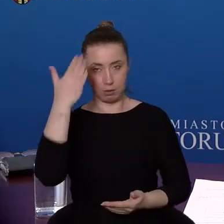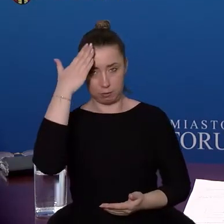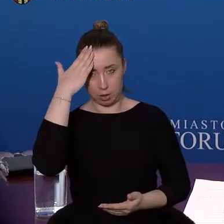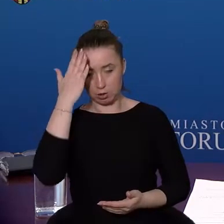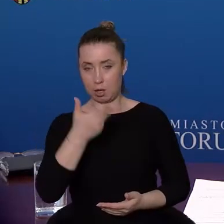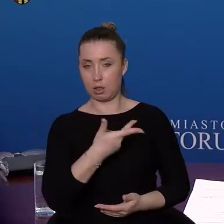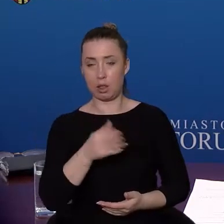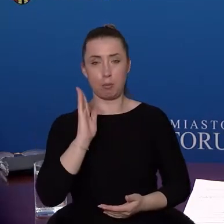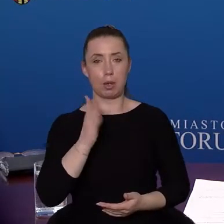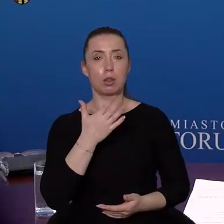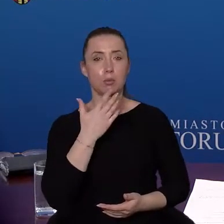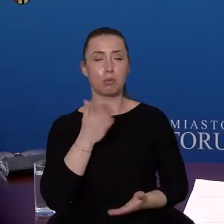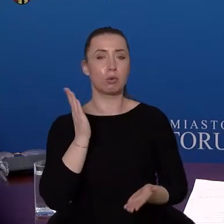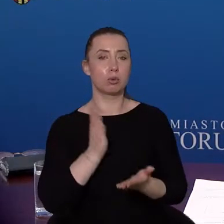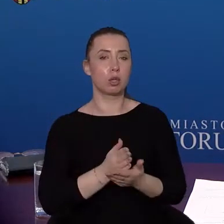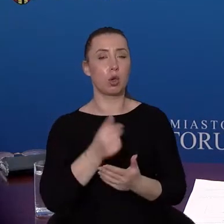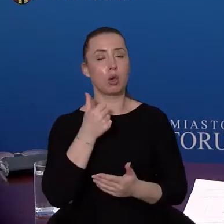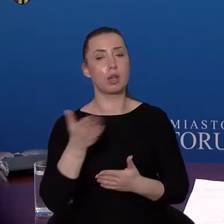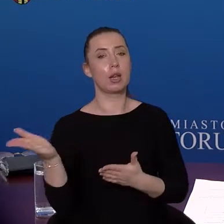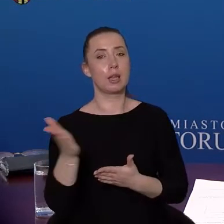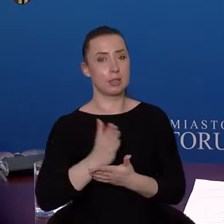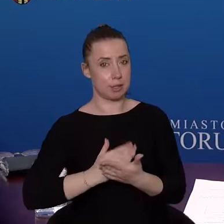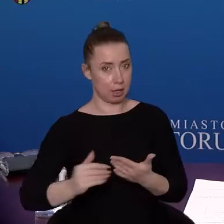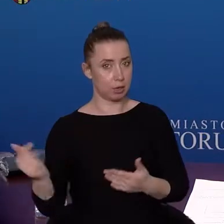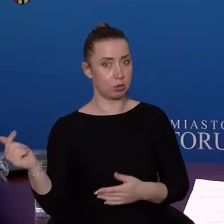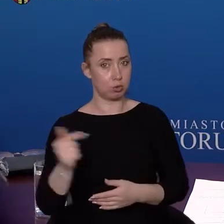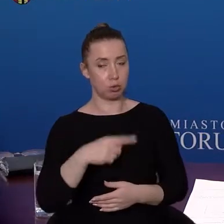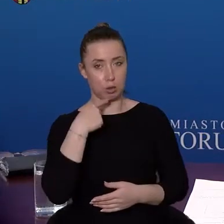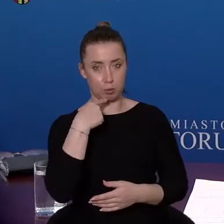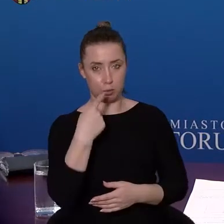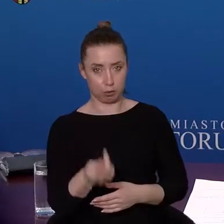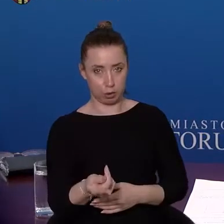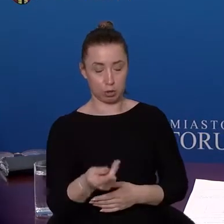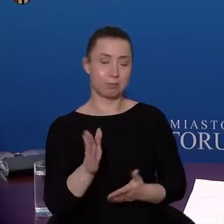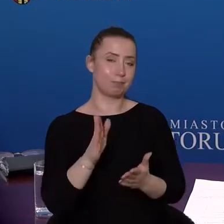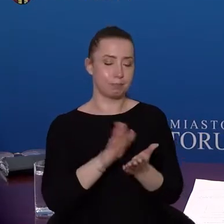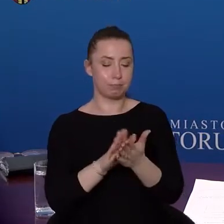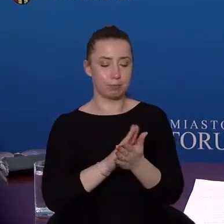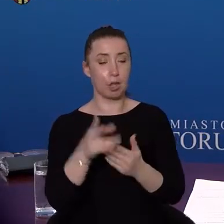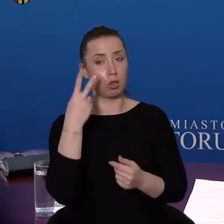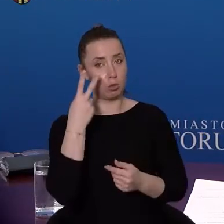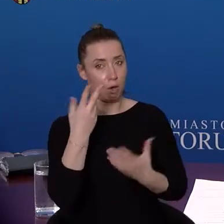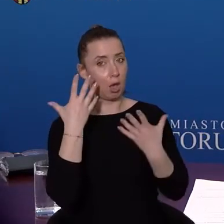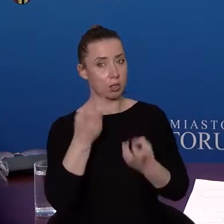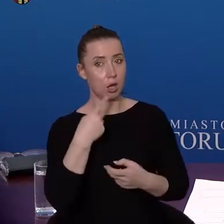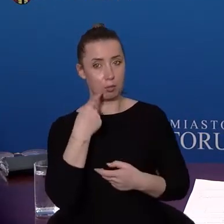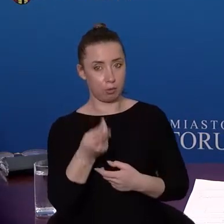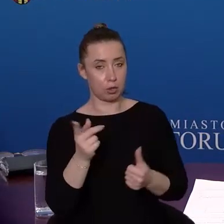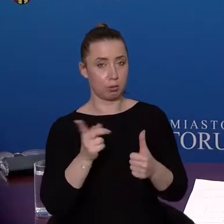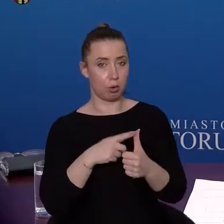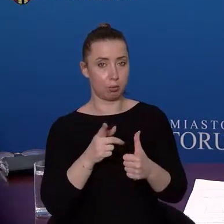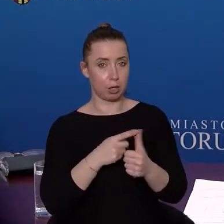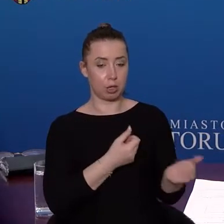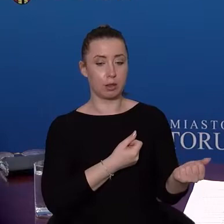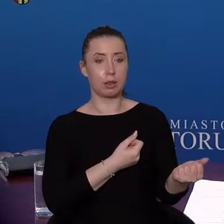cytował, o jednym zakresie, za który jako miasto odpowiadamy. Przepraszam, o dwóch. Chciałbym powiedzieć. Po pierwsze,